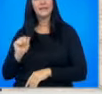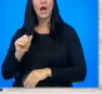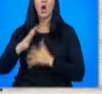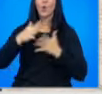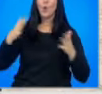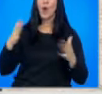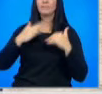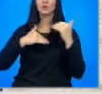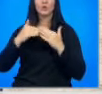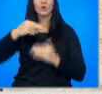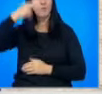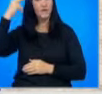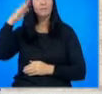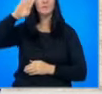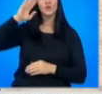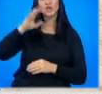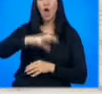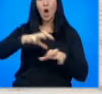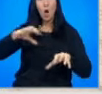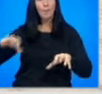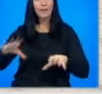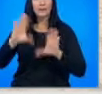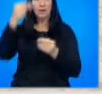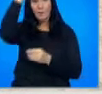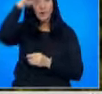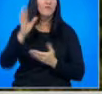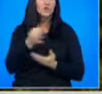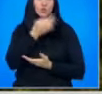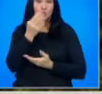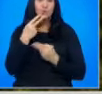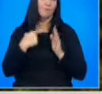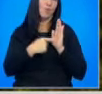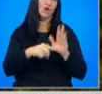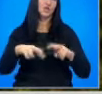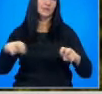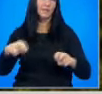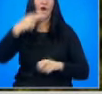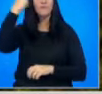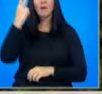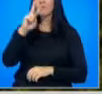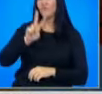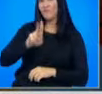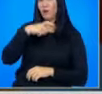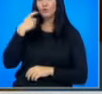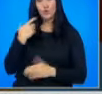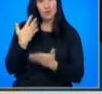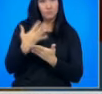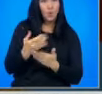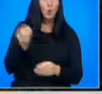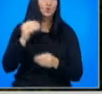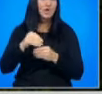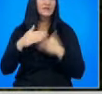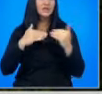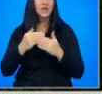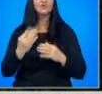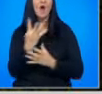компания, която изпълня обекти в цяло България. Какво се е случило, вече разследването ще покаже. Фирмата от две години участва в изграждането на канализация